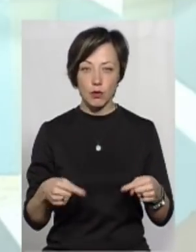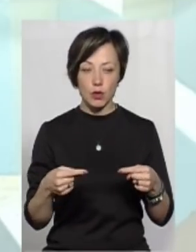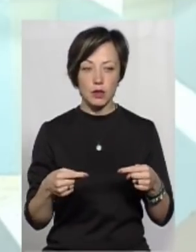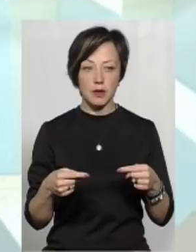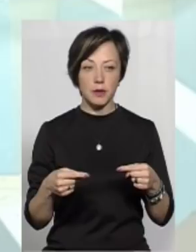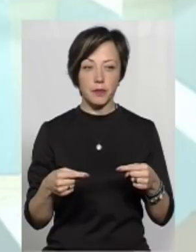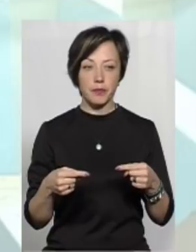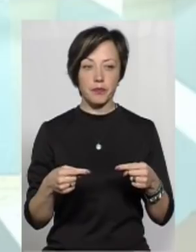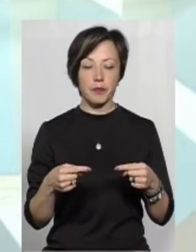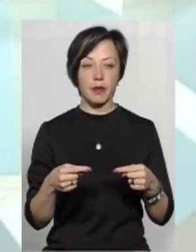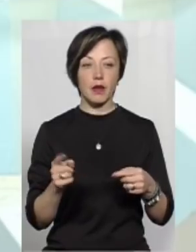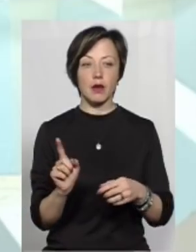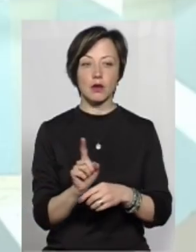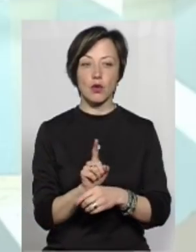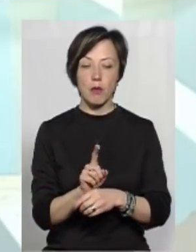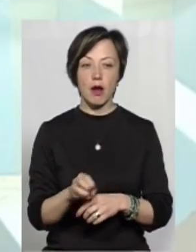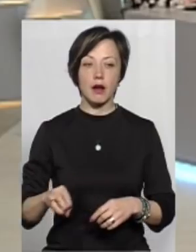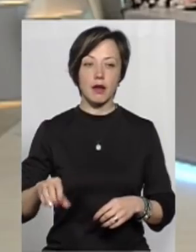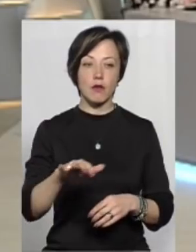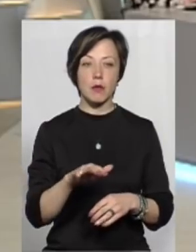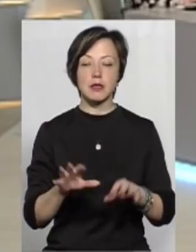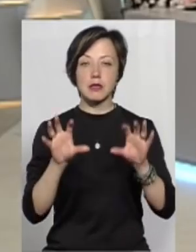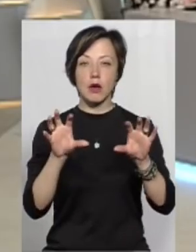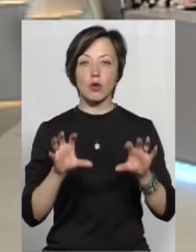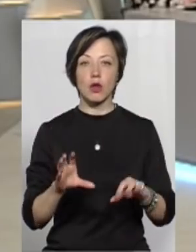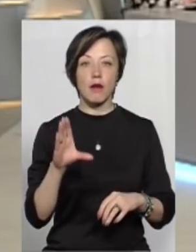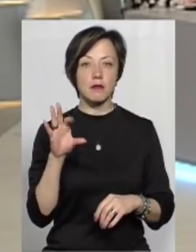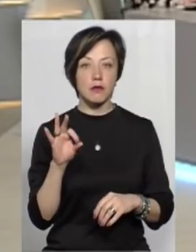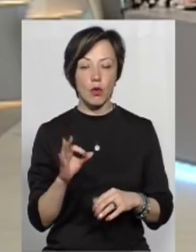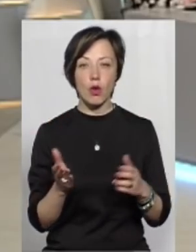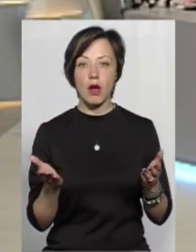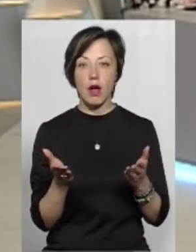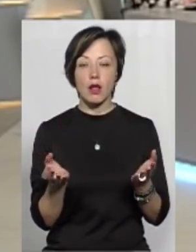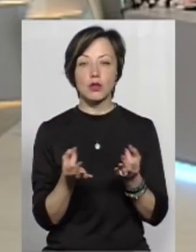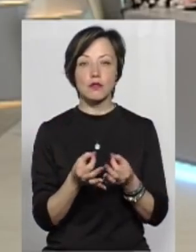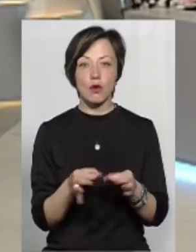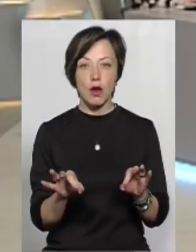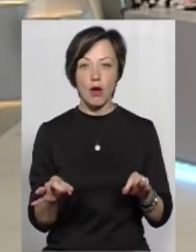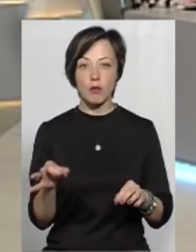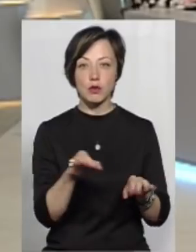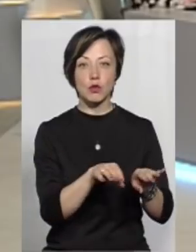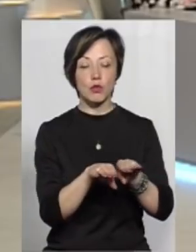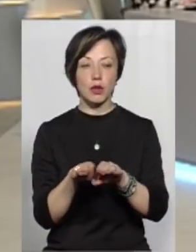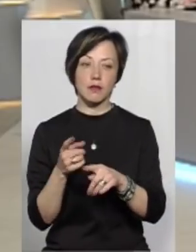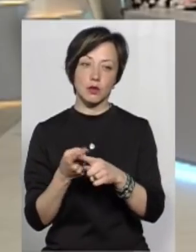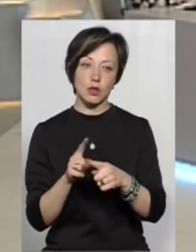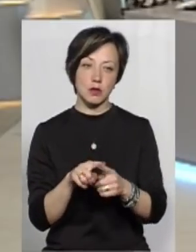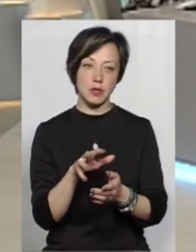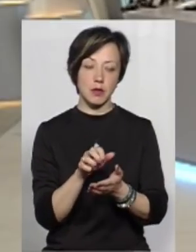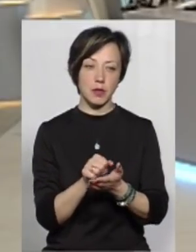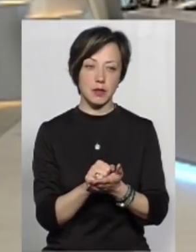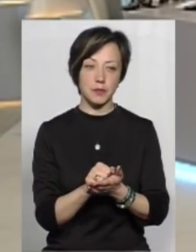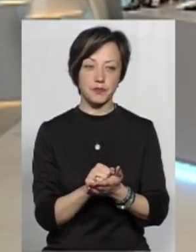нормальне європейське законодавство, яке дозволяє обласному рівні цим займатися.